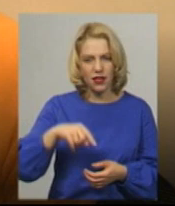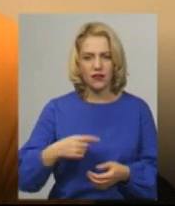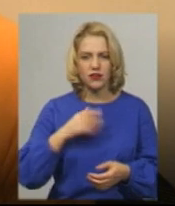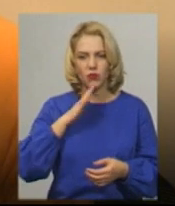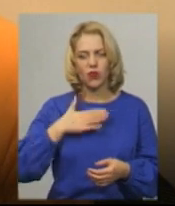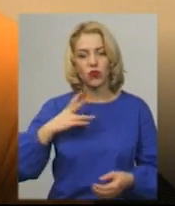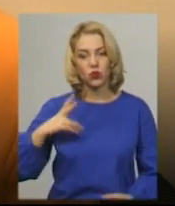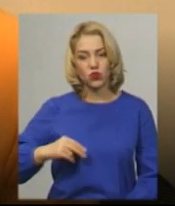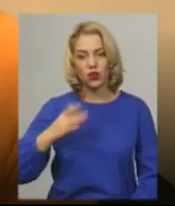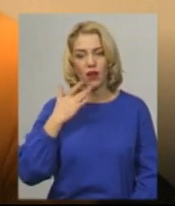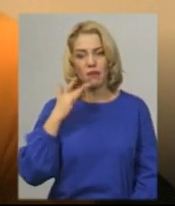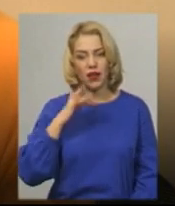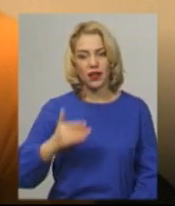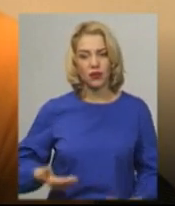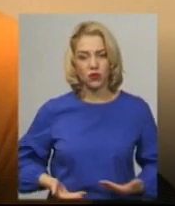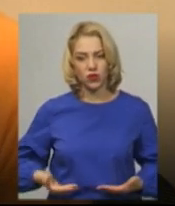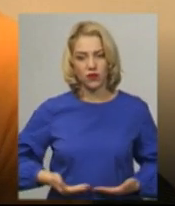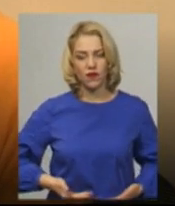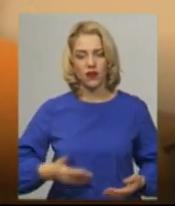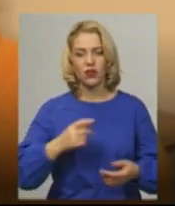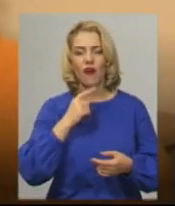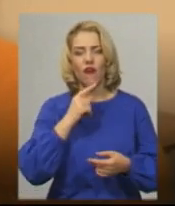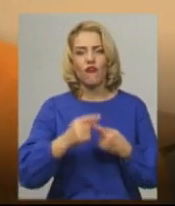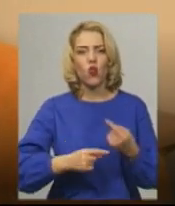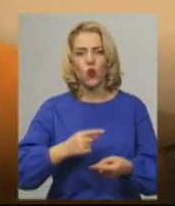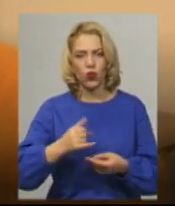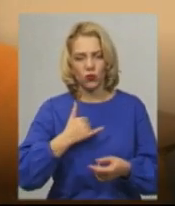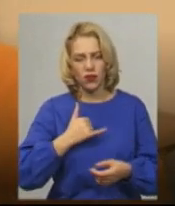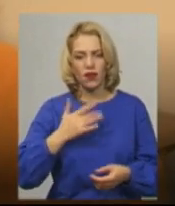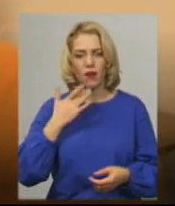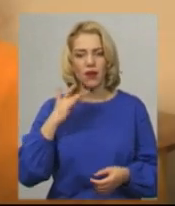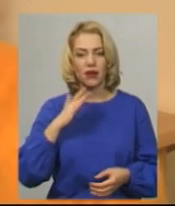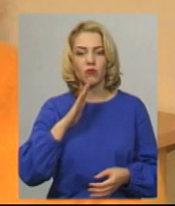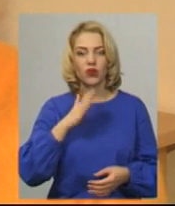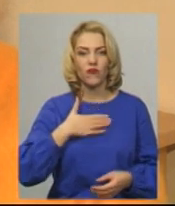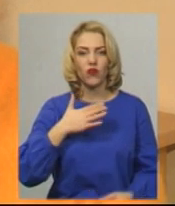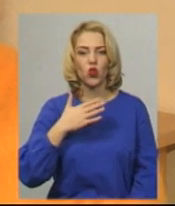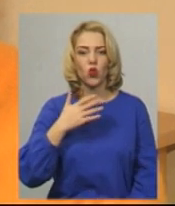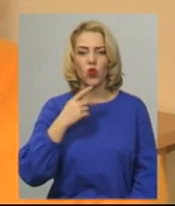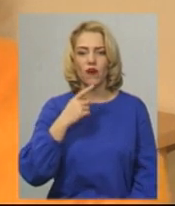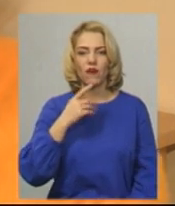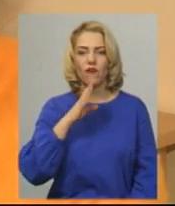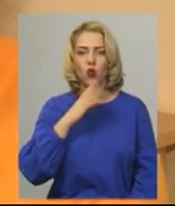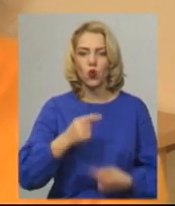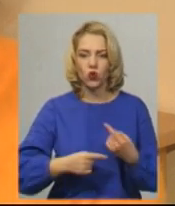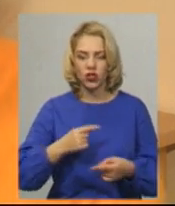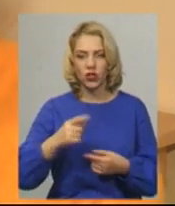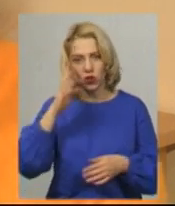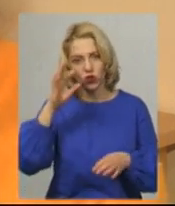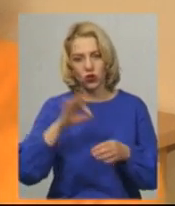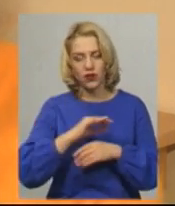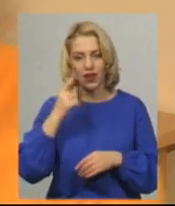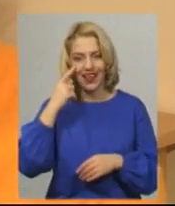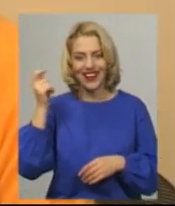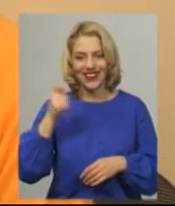Америці. І внуки в Америці. У моєї внучки чоловік китаюць. То він тільки